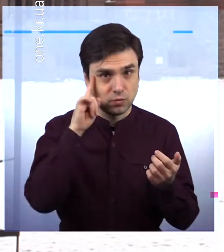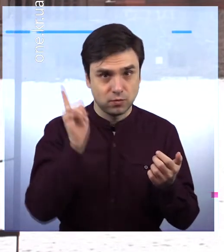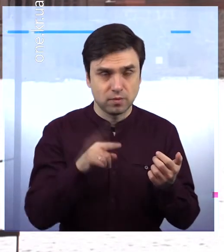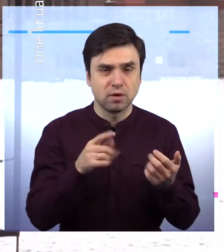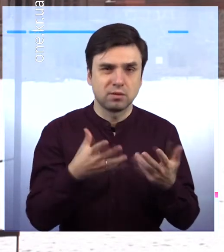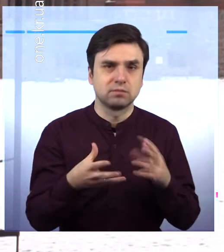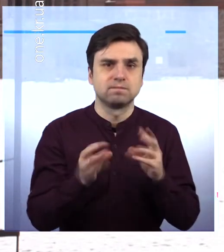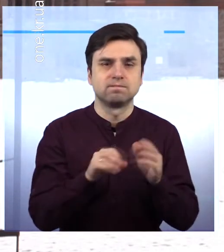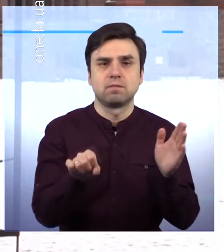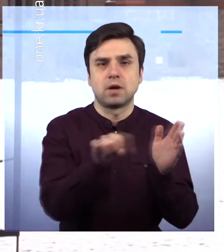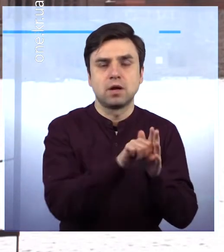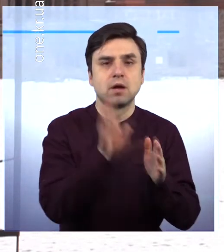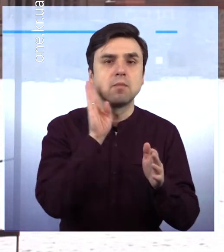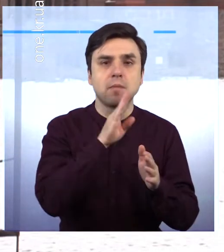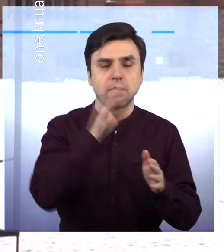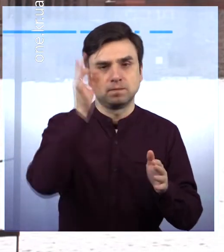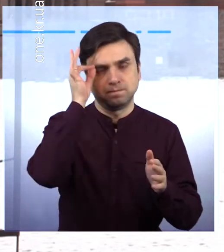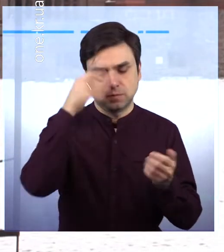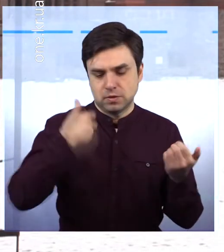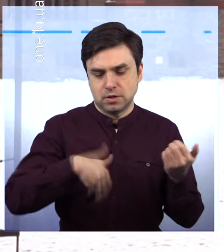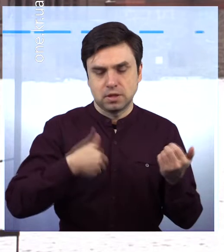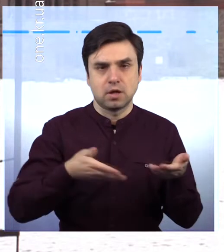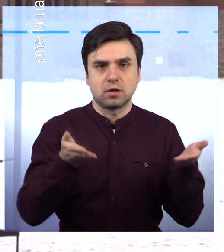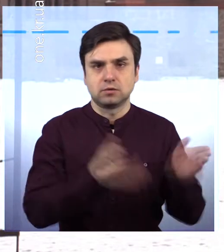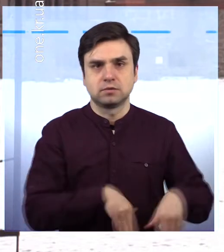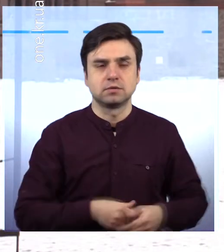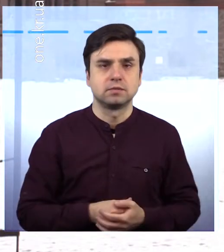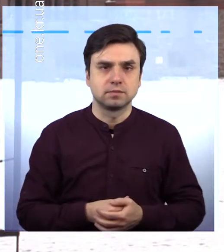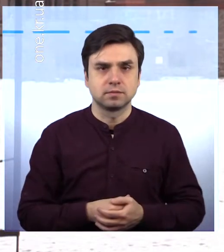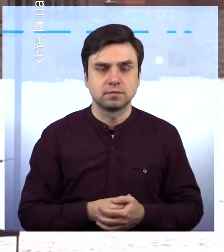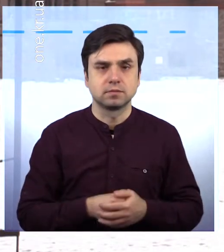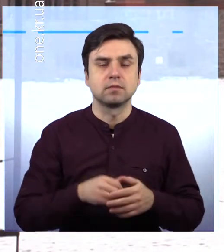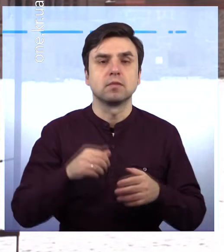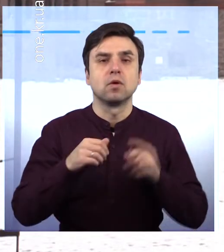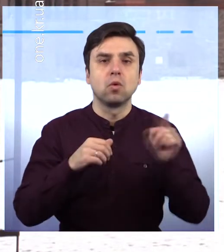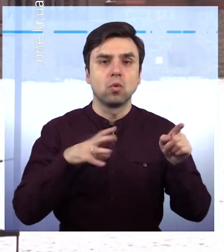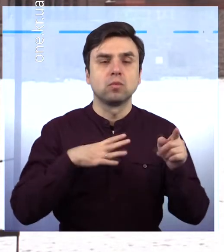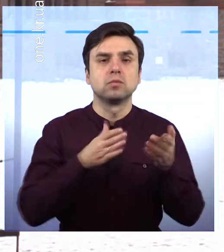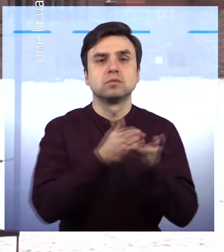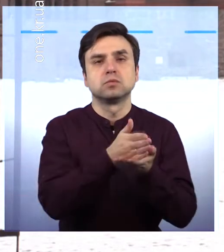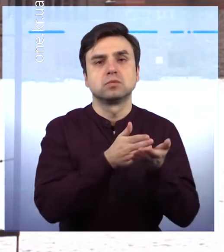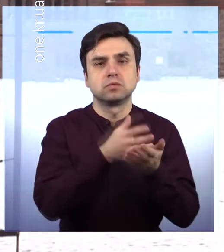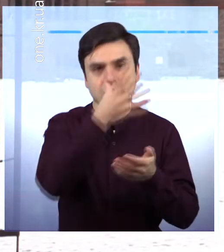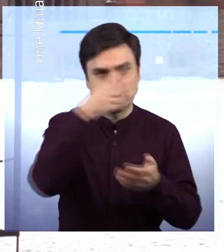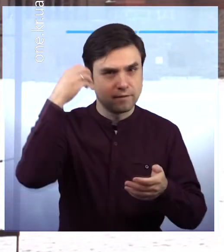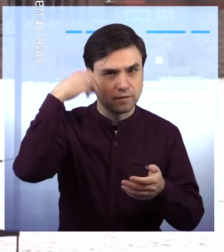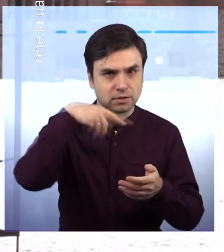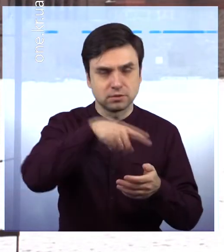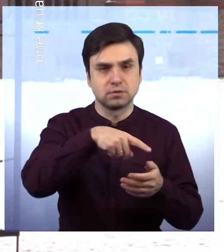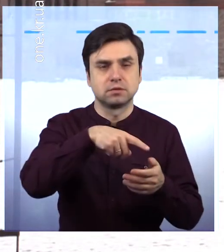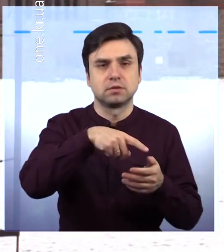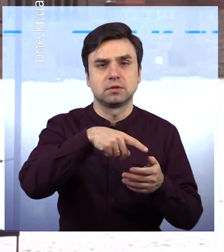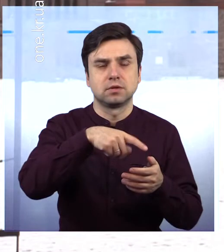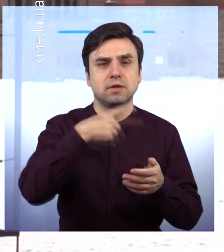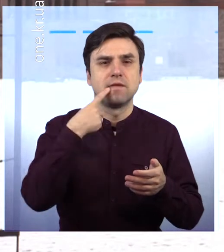ще спає і зіграє. Я з більшим достоїнством і честью син отдав